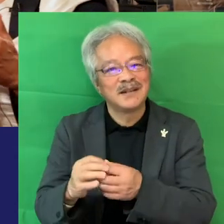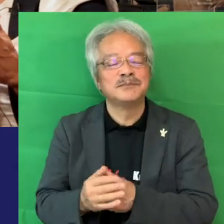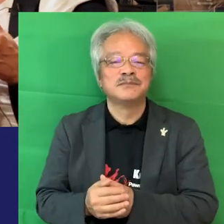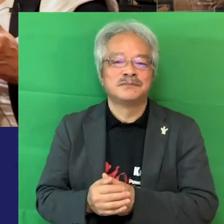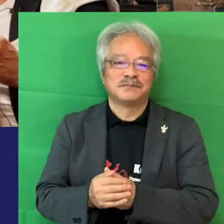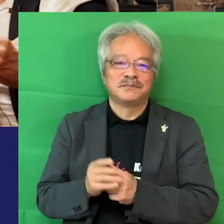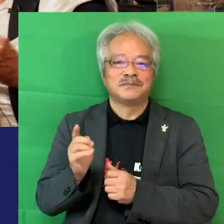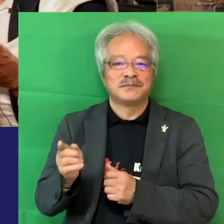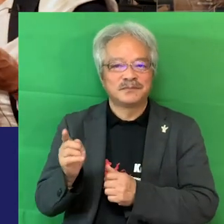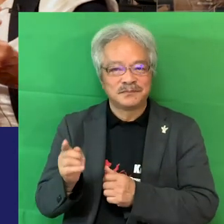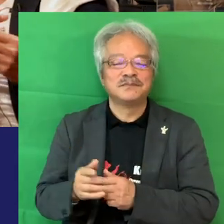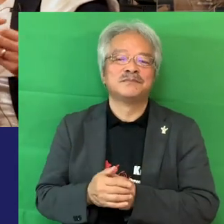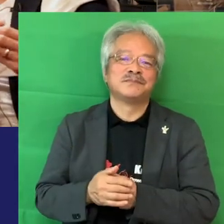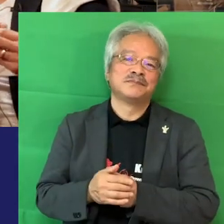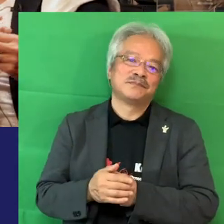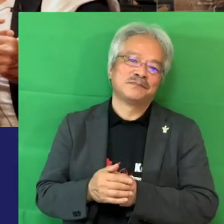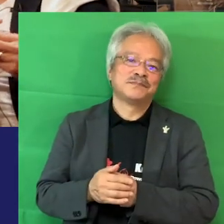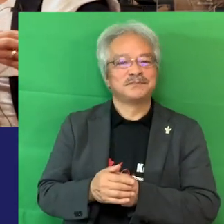の問題かな